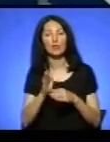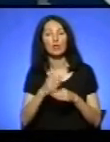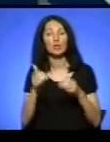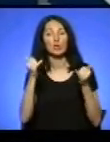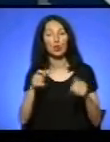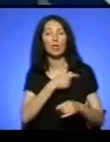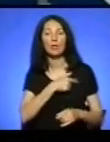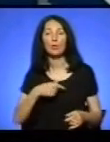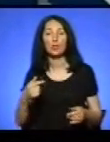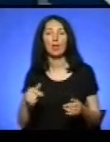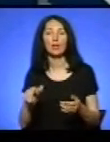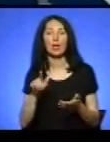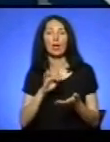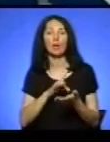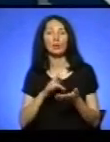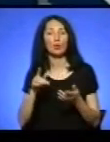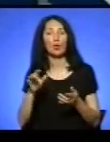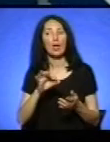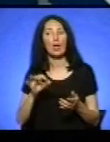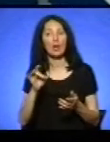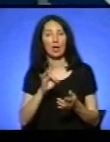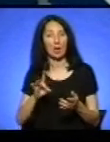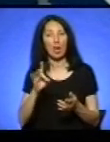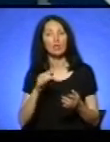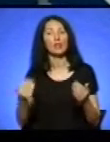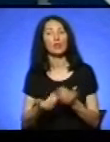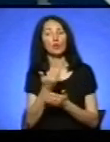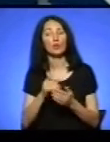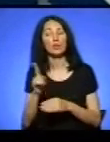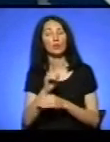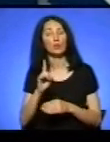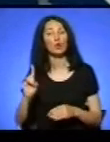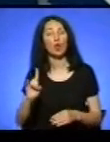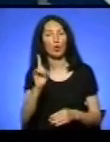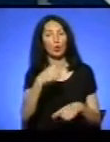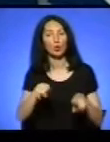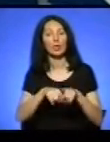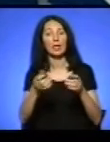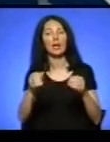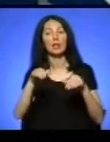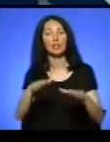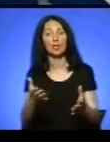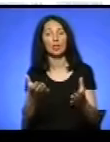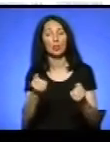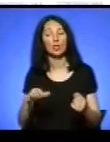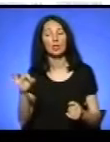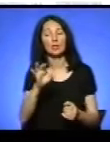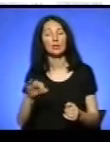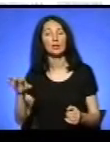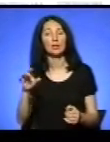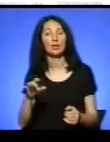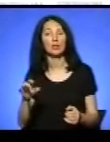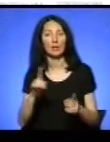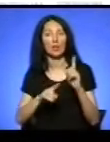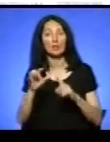обласної ради на відновлення Тернопільського аеропорту. Таке рішення вони прийняли на сесії обласної ради. У змінах до